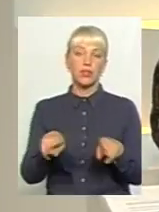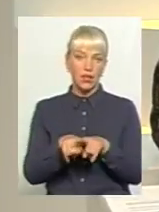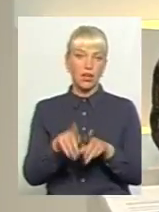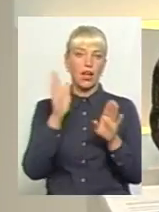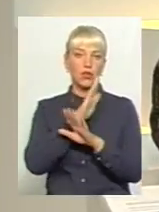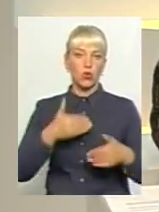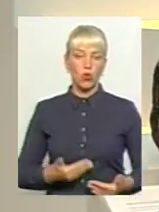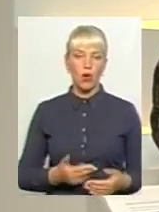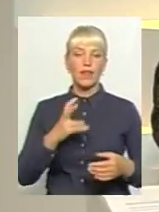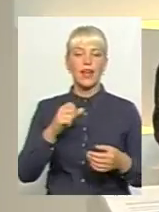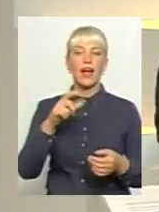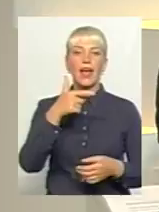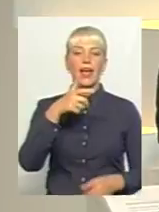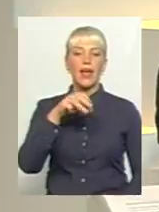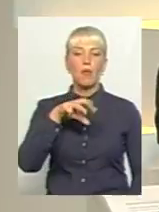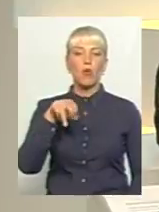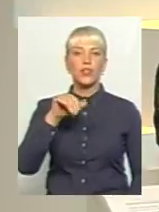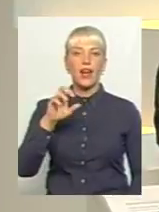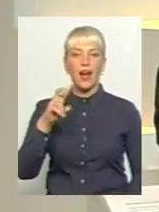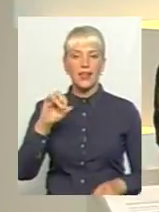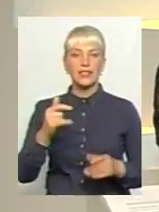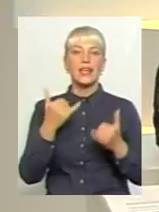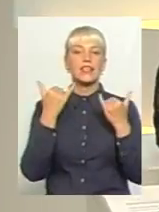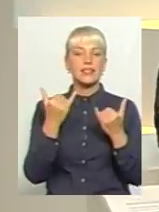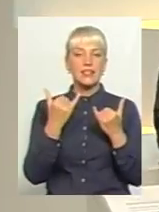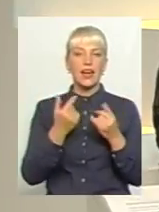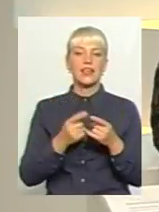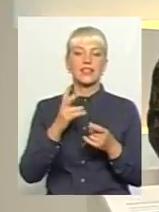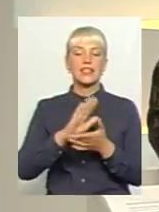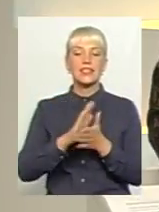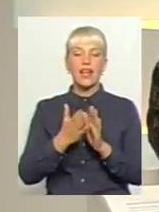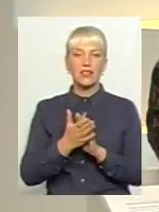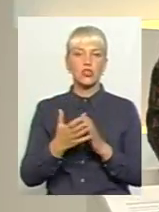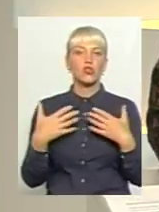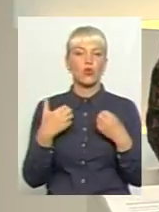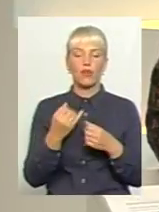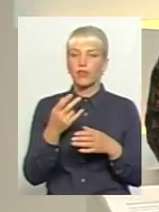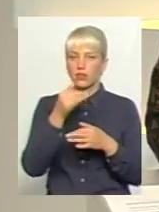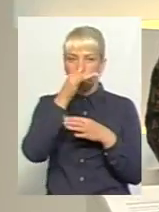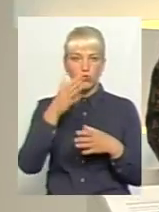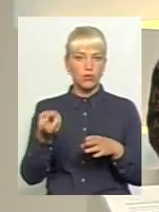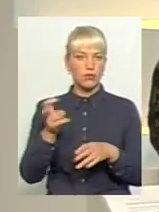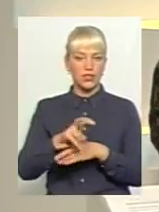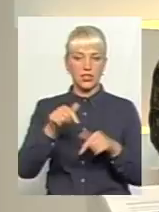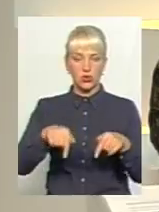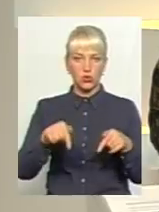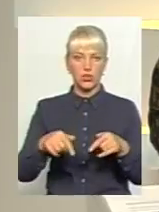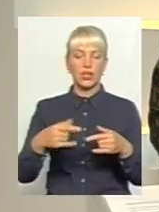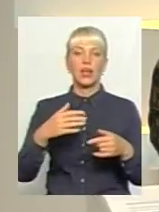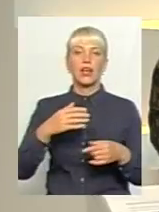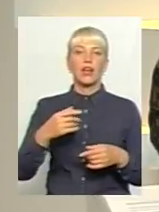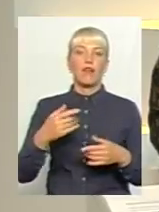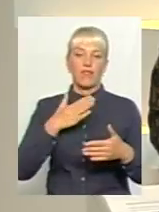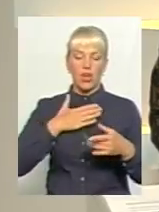доля на гемодіаліз. На жаль, вже стан здоров'я не допомагає їй прийти у нашу студію, але ми записали коментар,